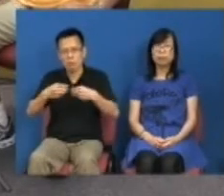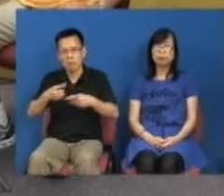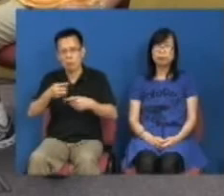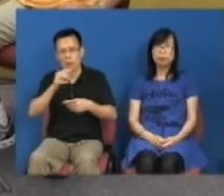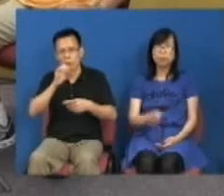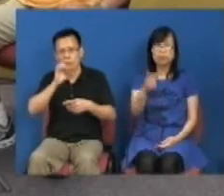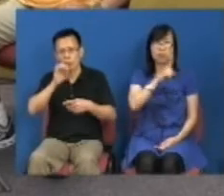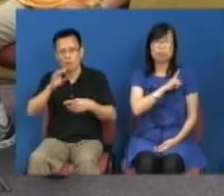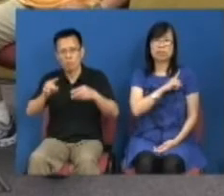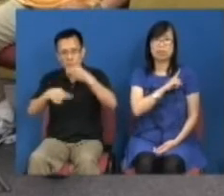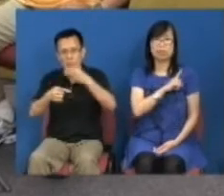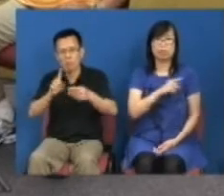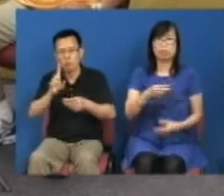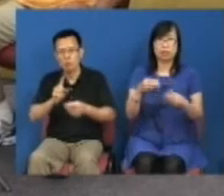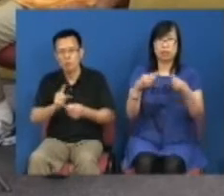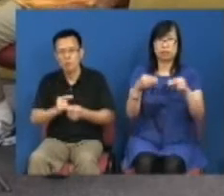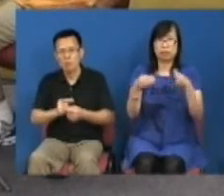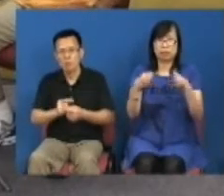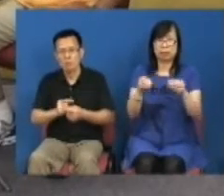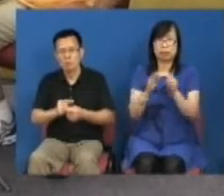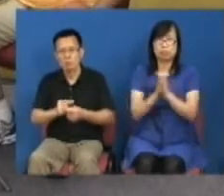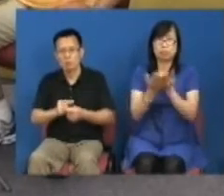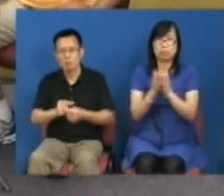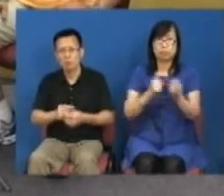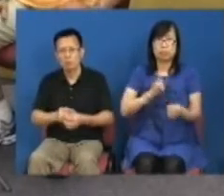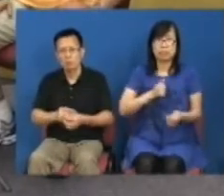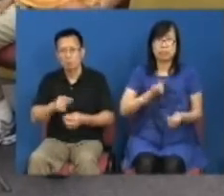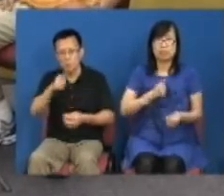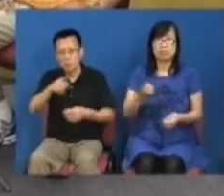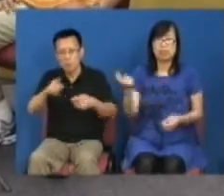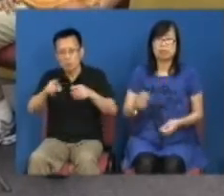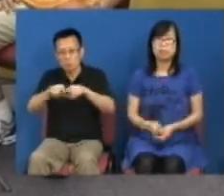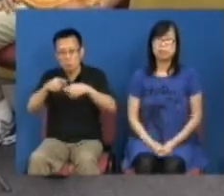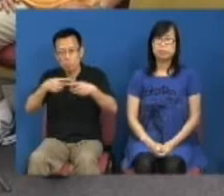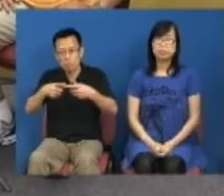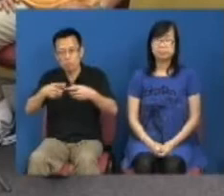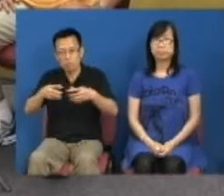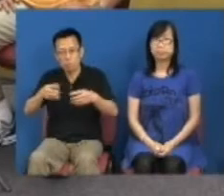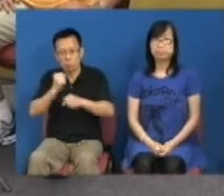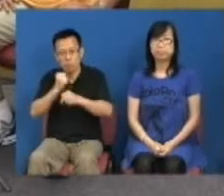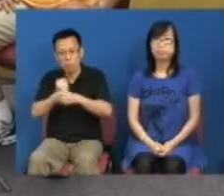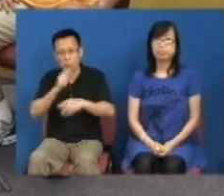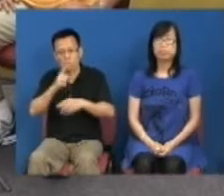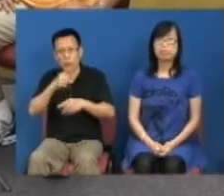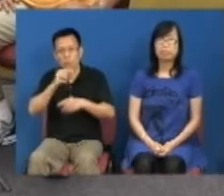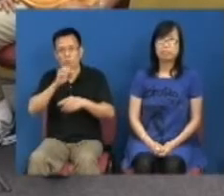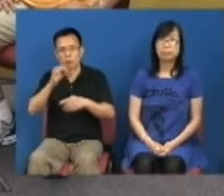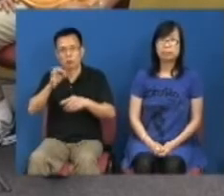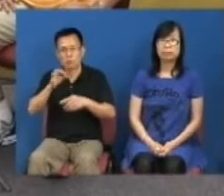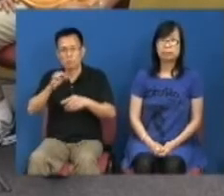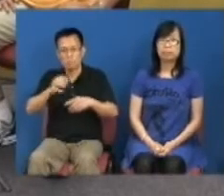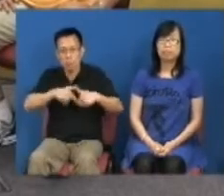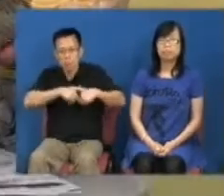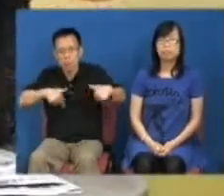其实我自己也是教书是的我自己也是教书你的同行会不会在教室里够胆用这些个案